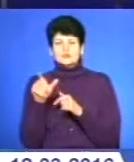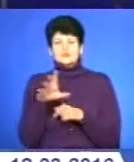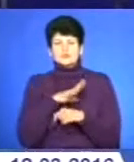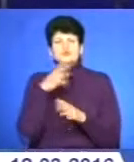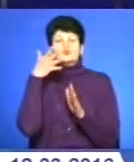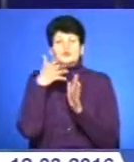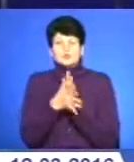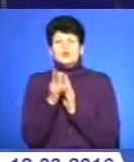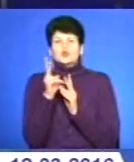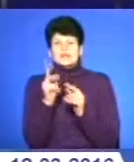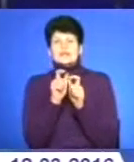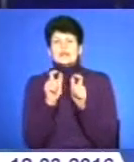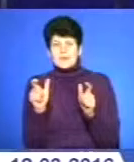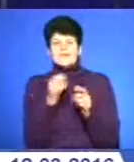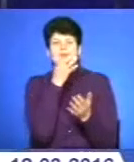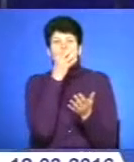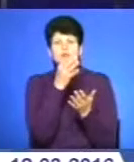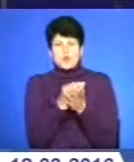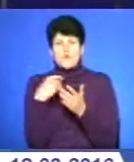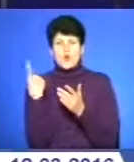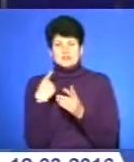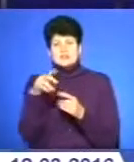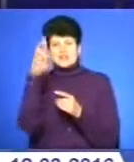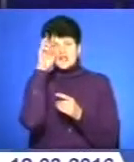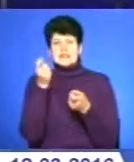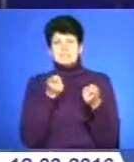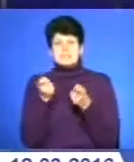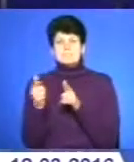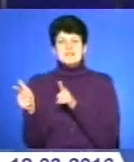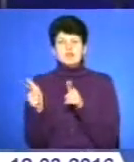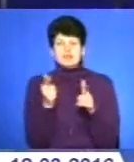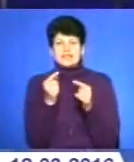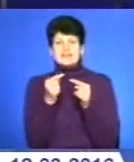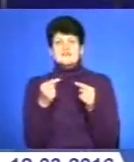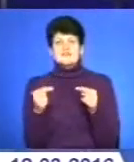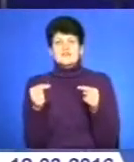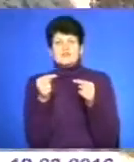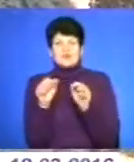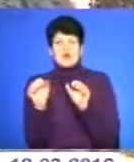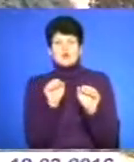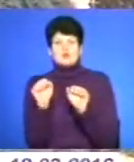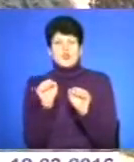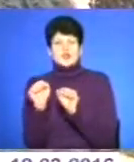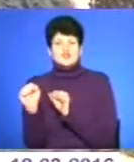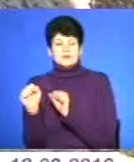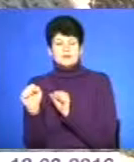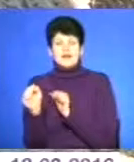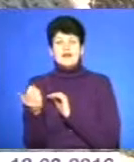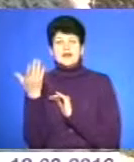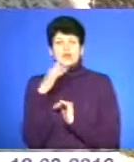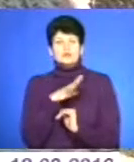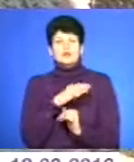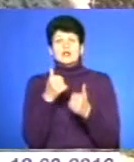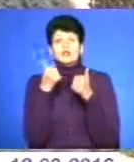зрозуміло, хто за який об'єкт відповідає, в обласній державній адміністрації підготували відповідне розпорядження. Раніше в нас була добра